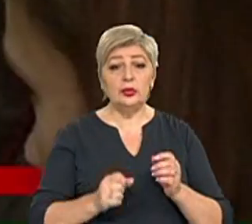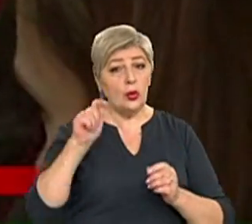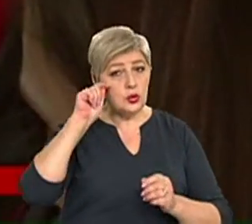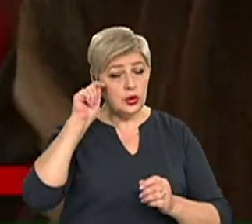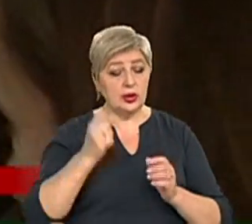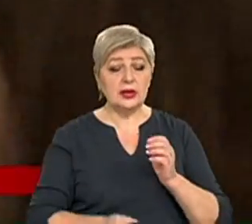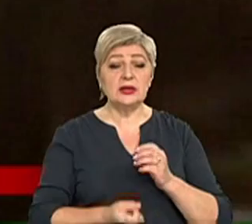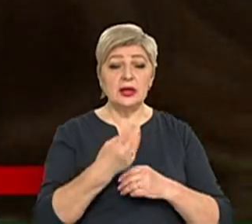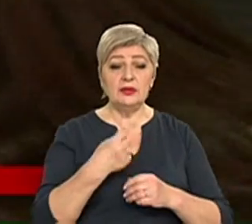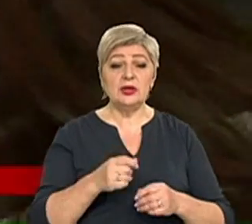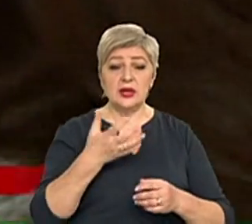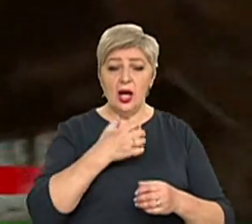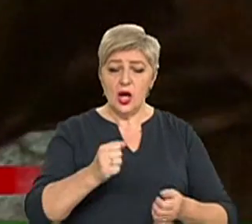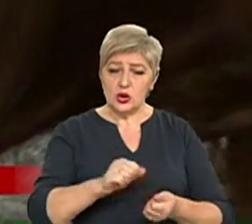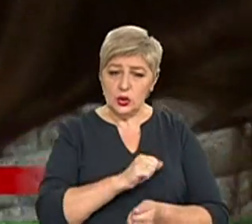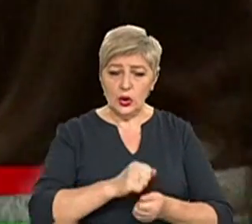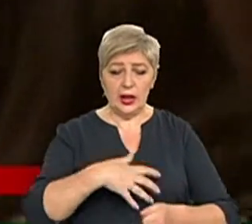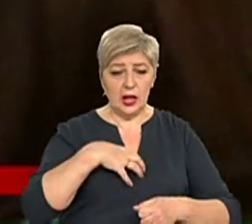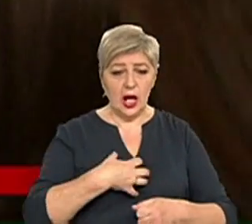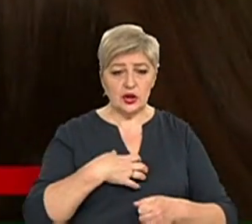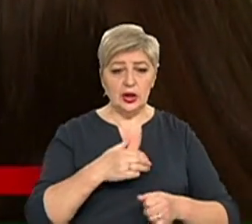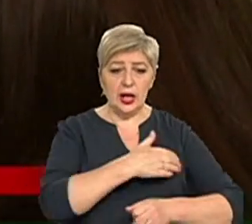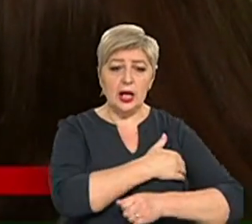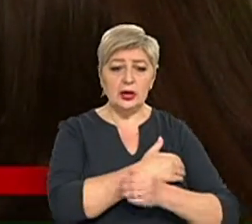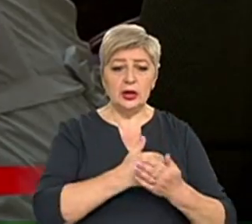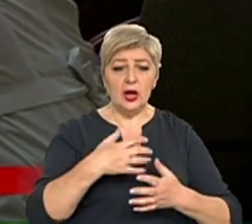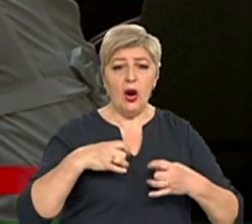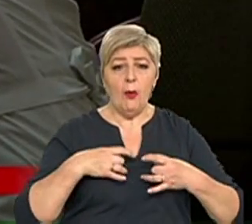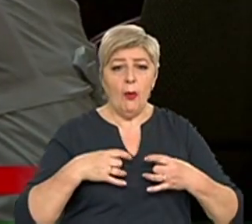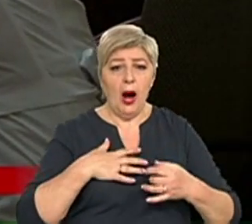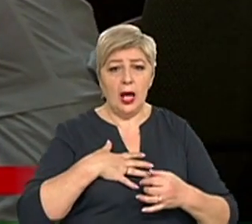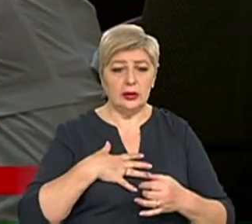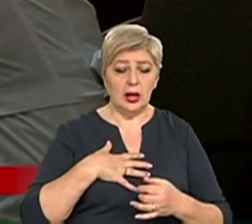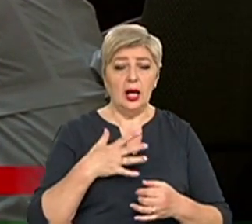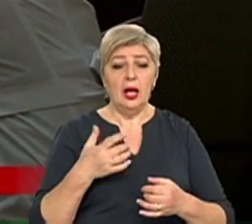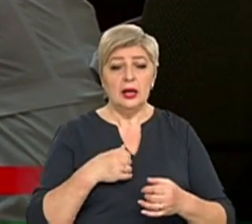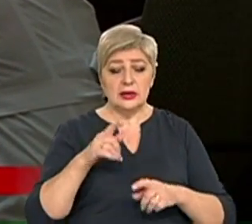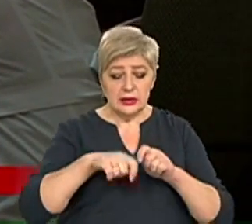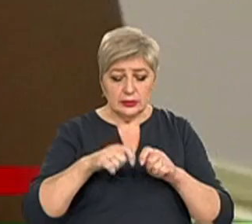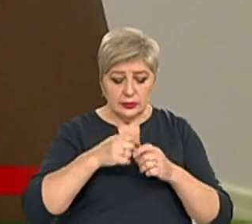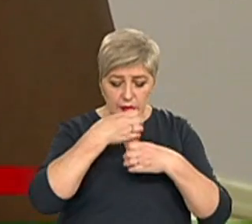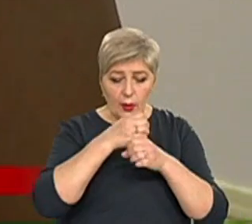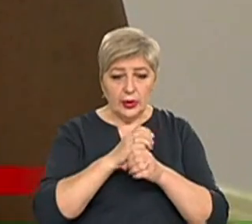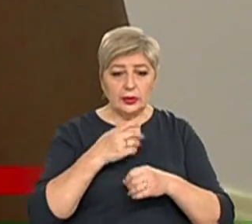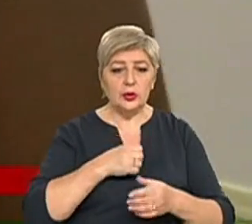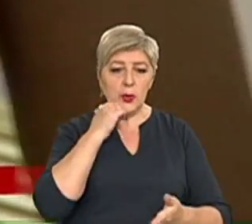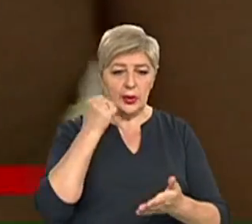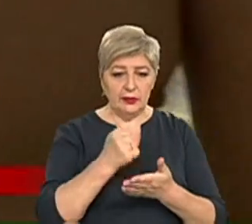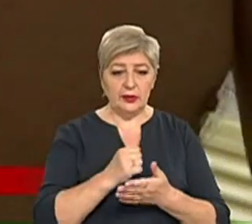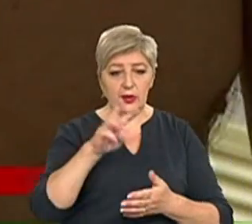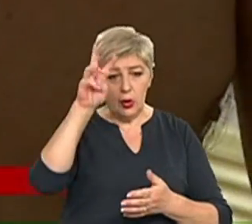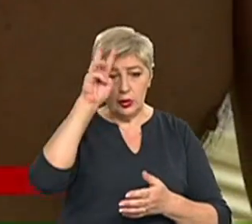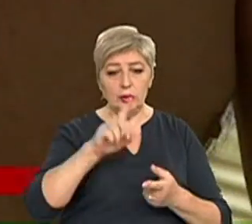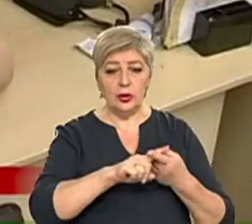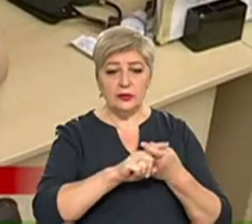кашель і лихоманка. За інформацією Мінздраву, у лабораторії підтвердили коронавірус. З